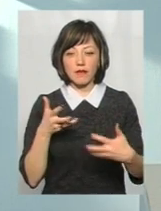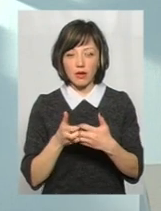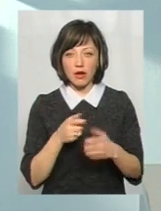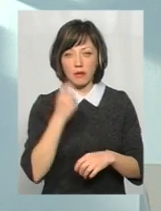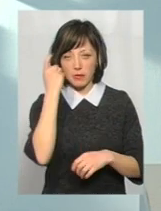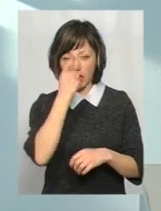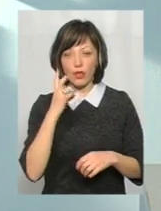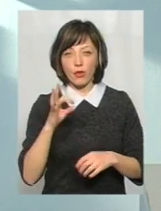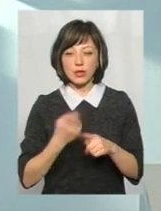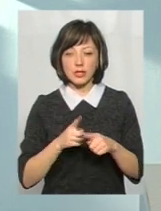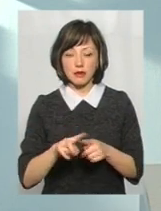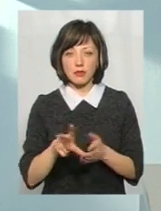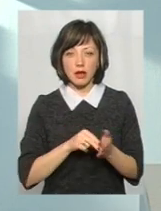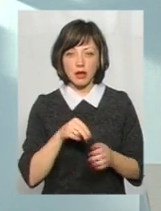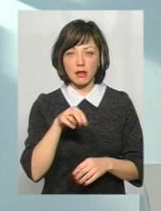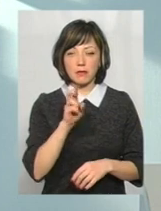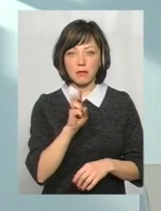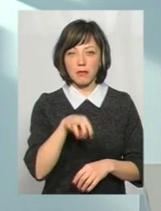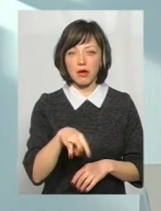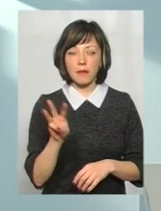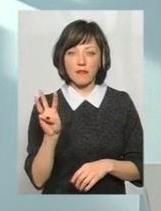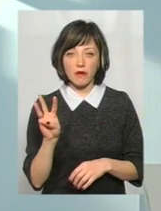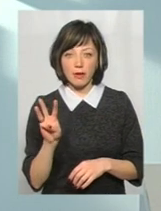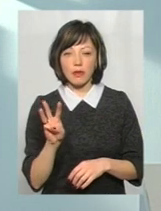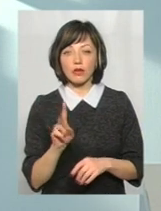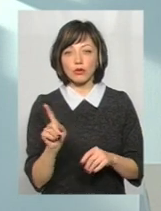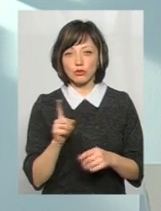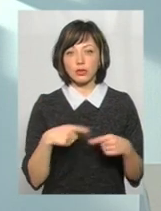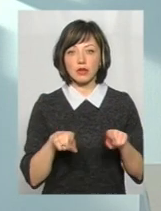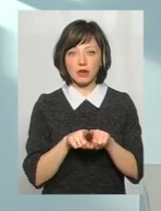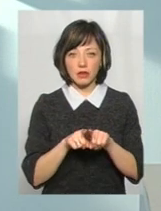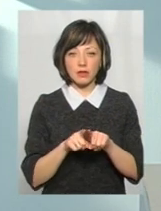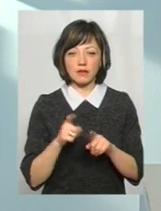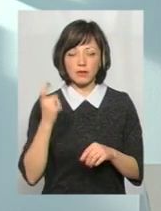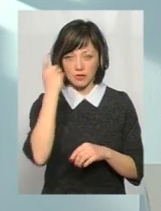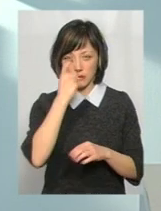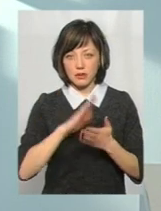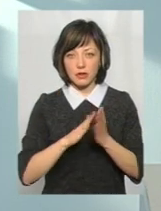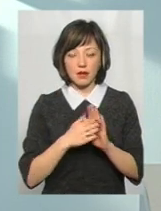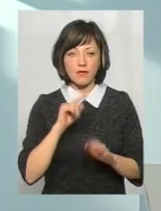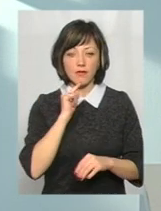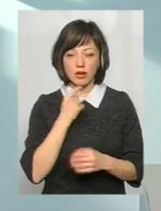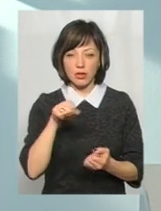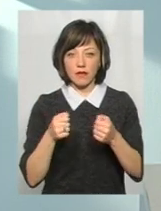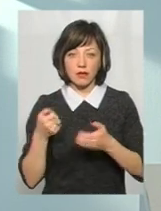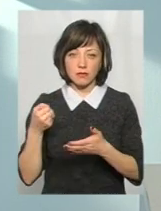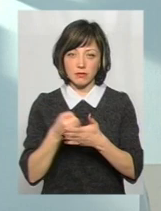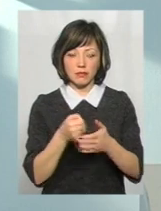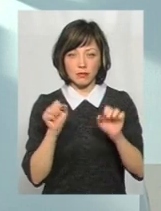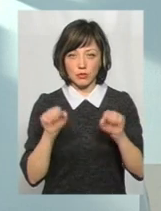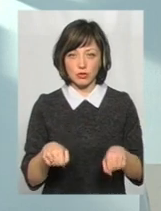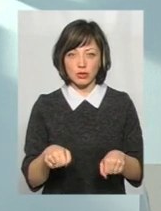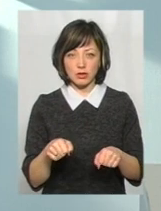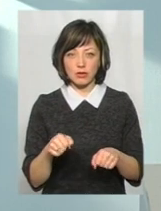але тим не менше, навіть цей приклад з БМВ, ми бачимо, що все ж таки в стані алкогольного сп'яніння досить важко керувати і можна не їхати навіть на